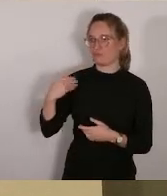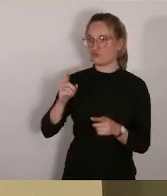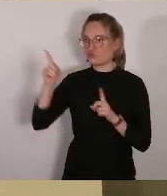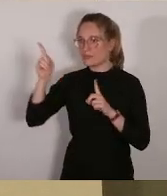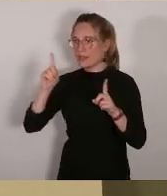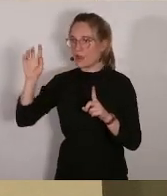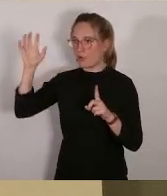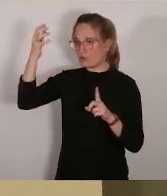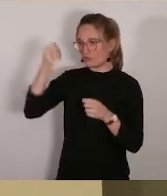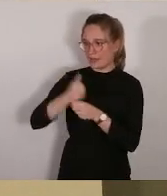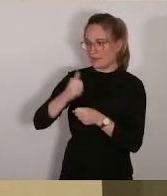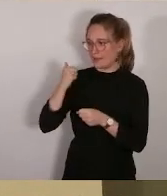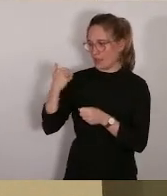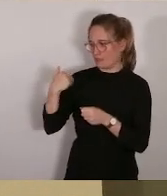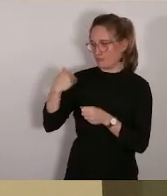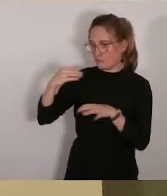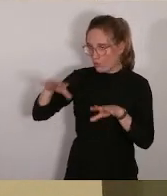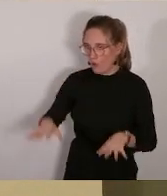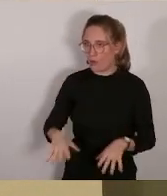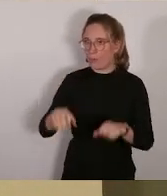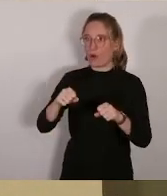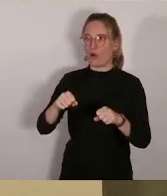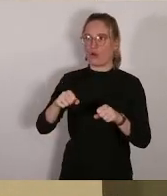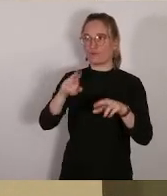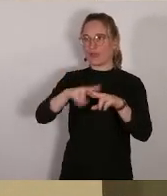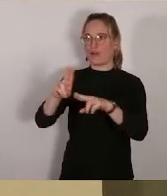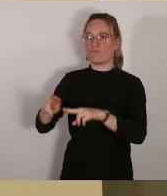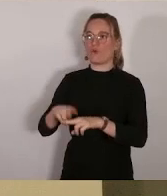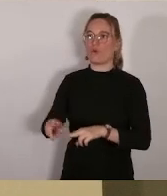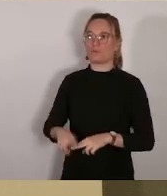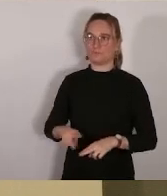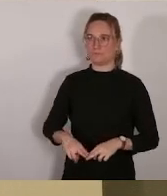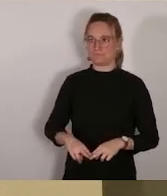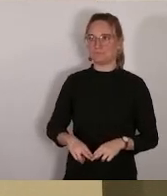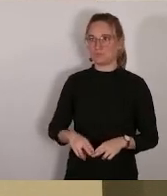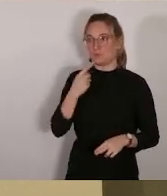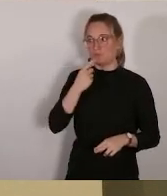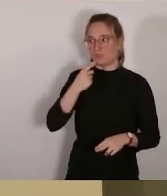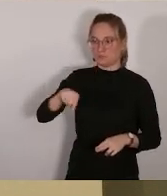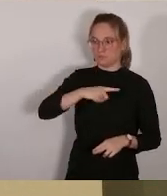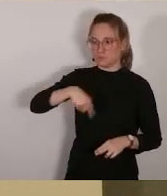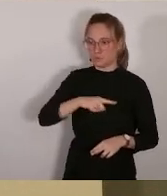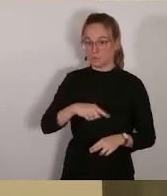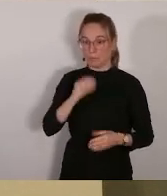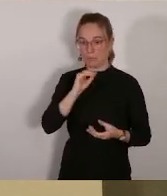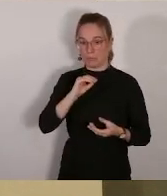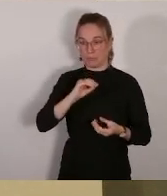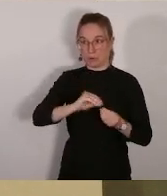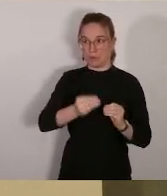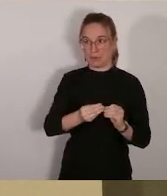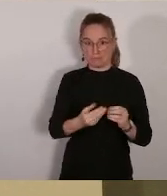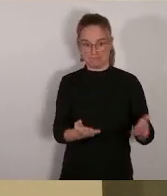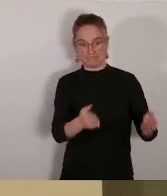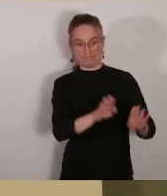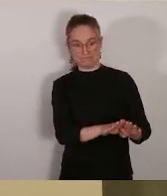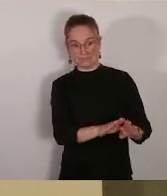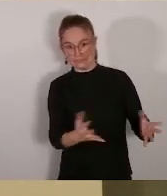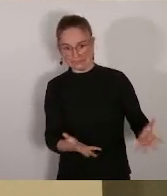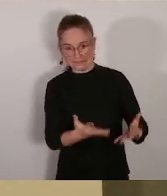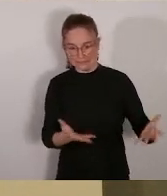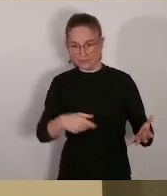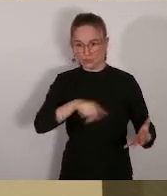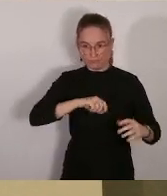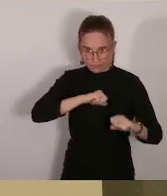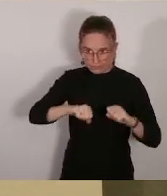plus rapidement possible face à ce problème de dépôt de bilan. Les services ont donc